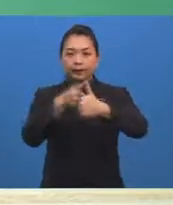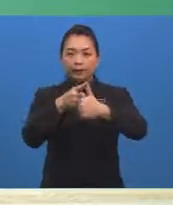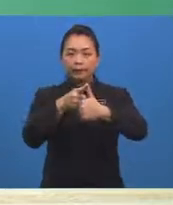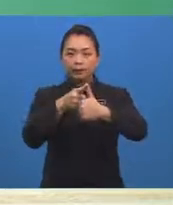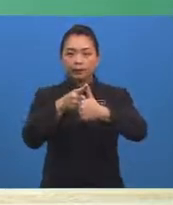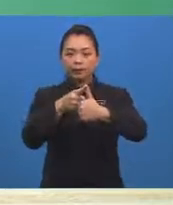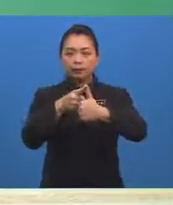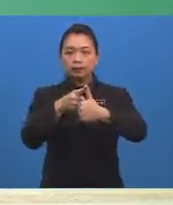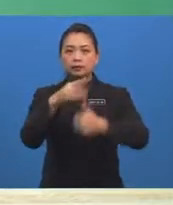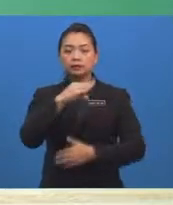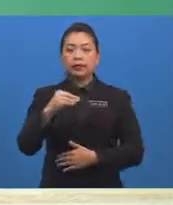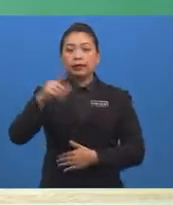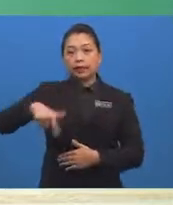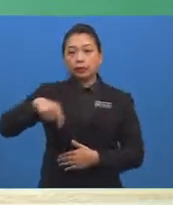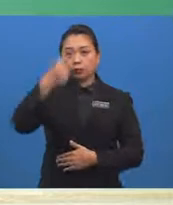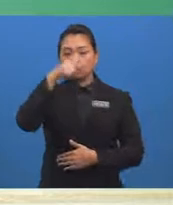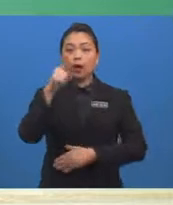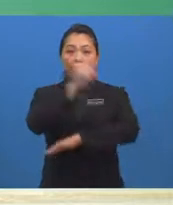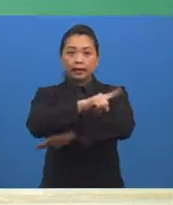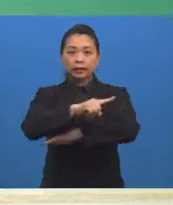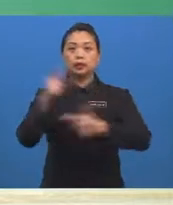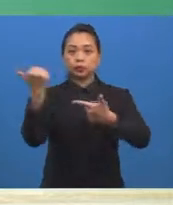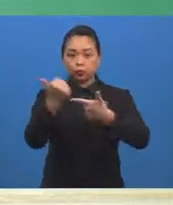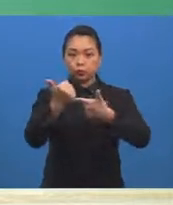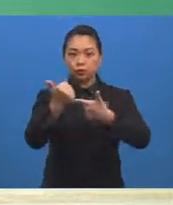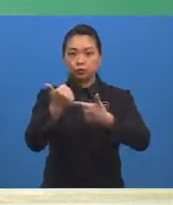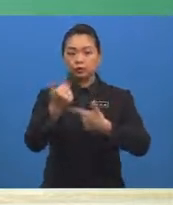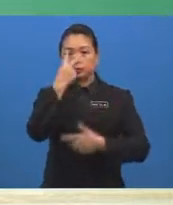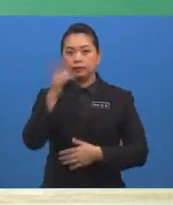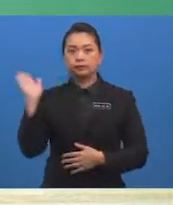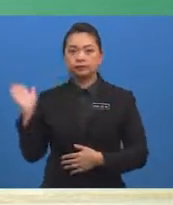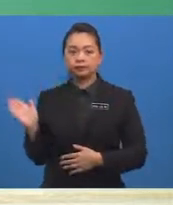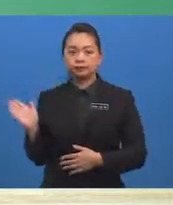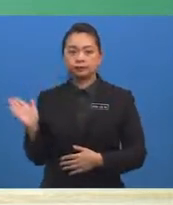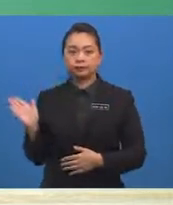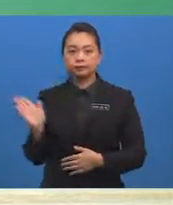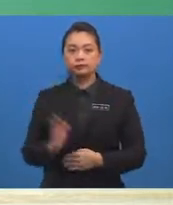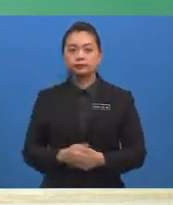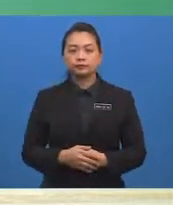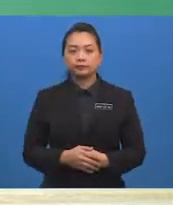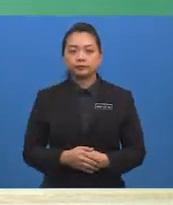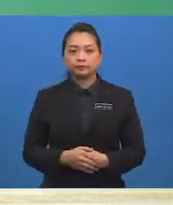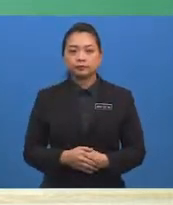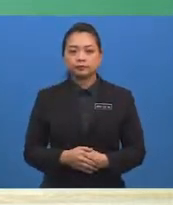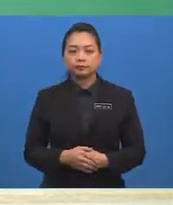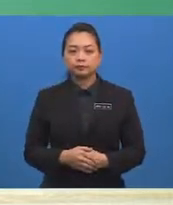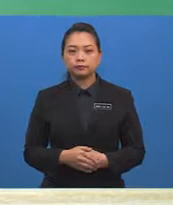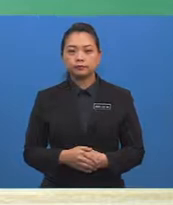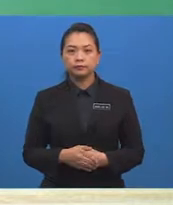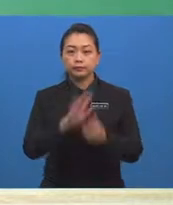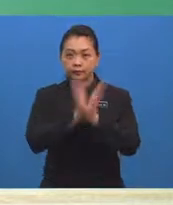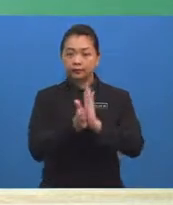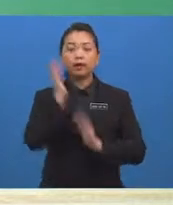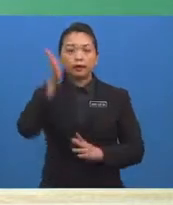hari kedua adalah satu per dua darab dengan satu per dua bersamaan